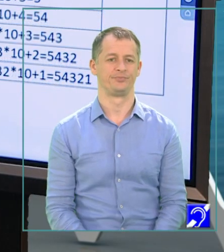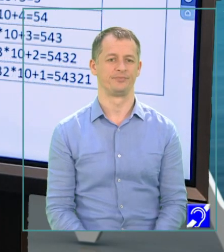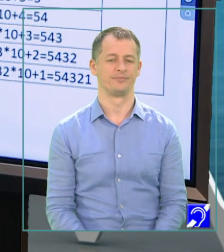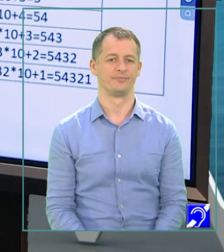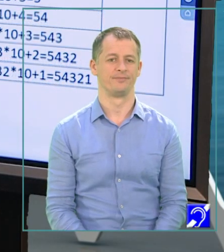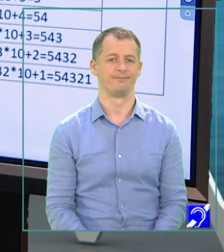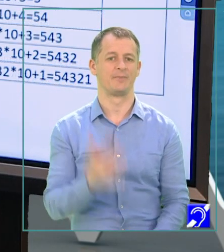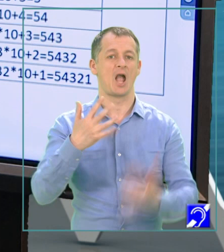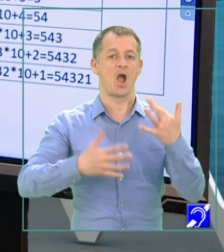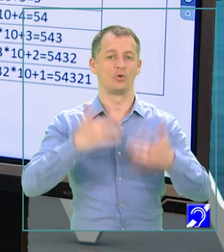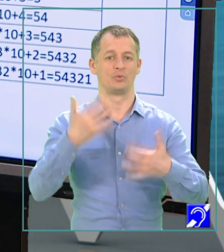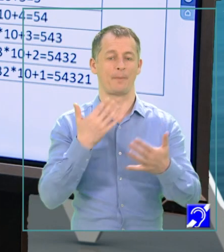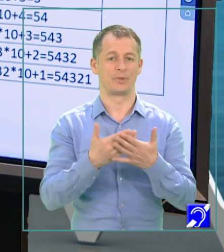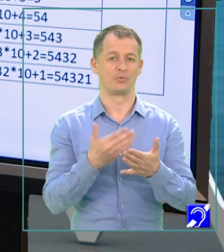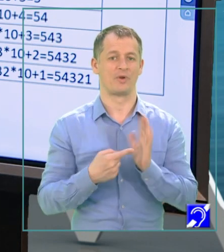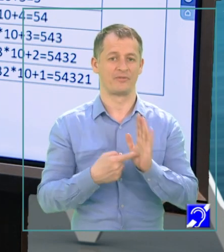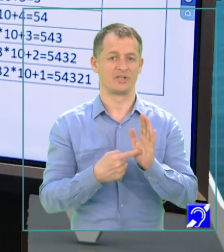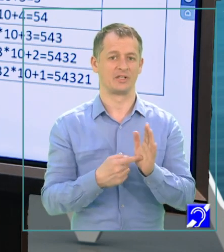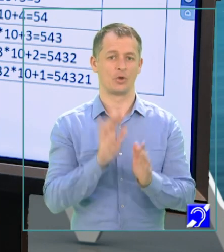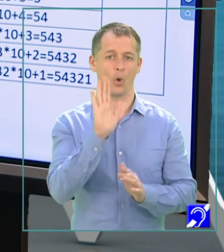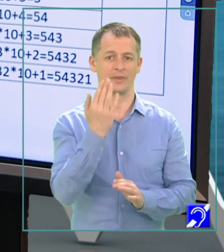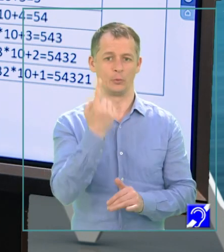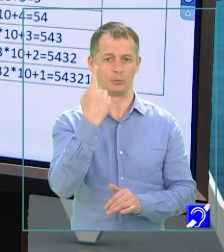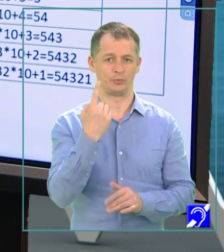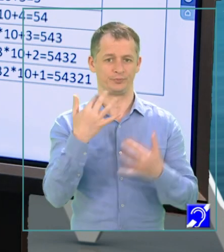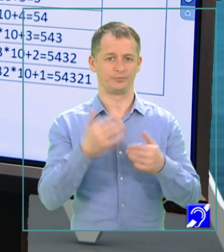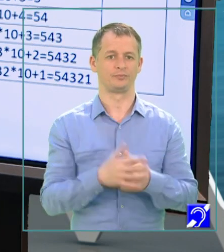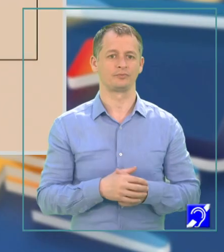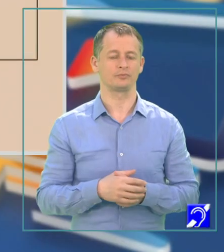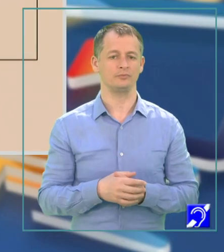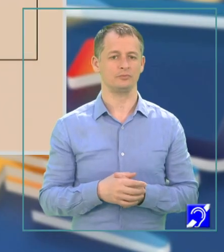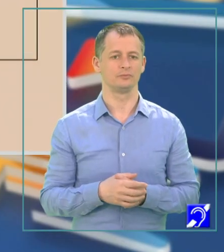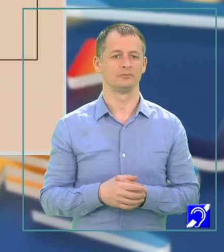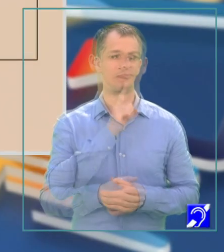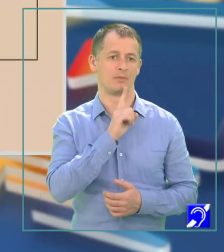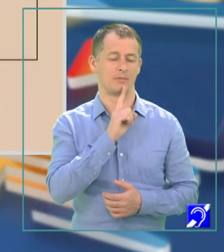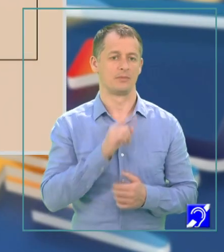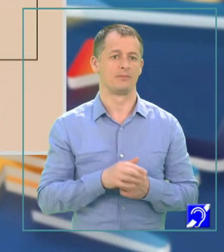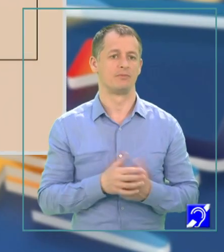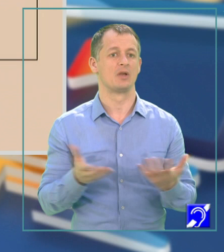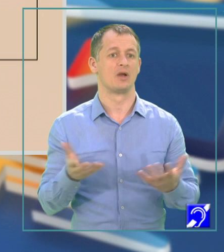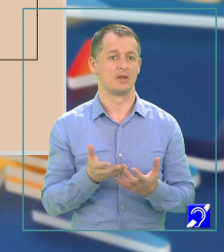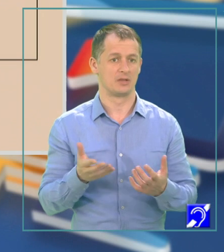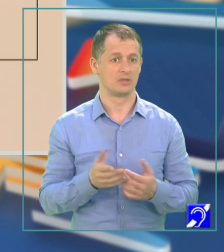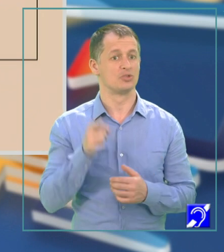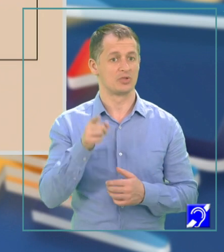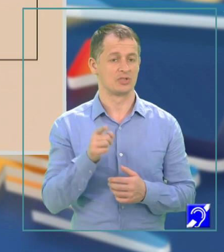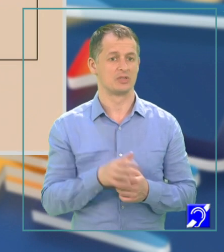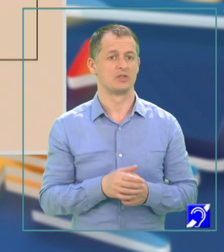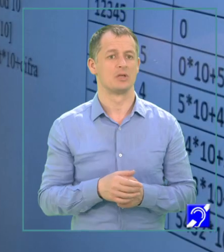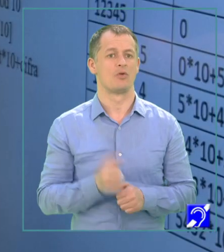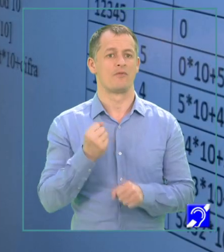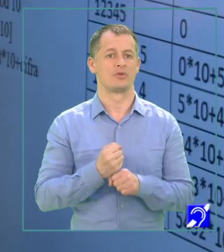Algoritmul pentru afișarea oglinditului unui număr presupune o variabilă care și pe aceasta o